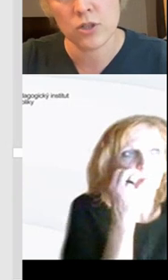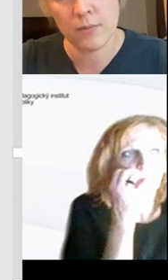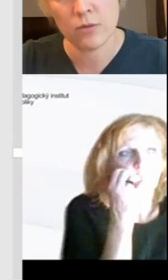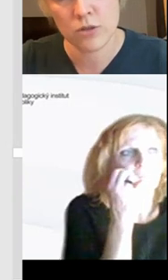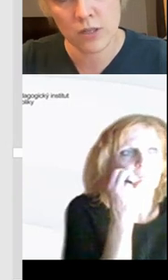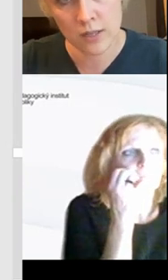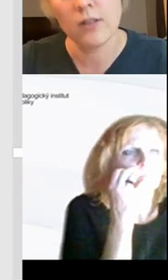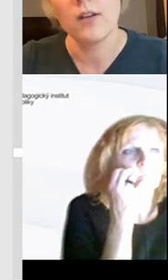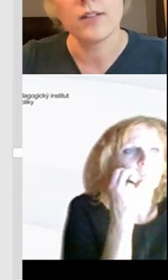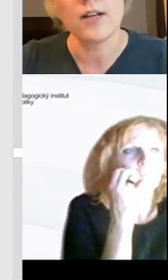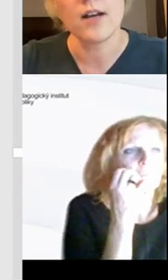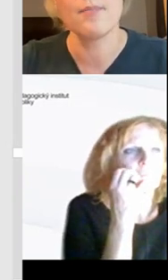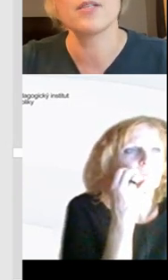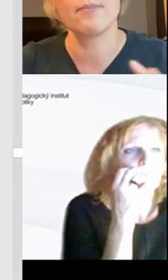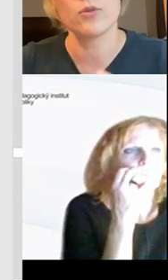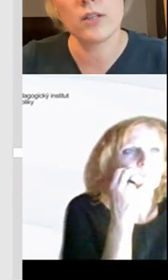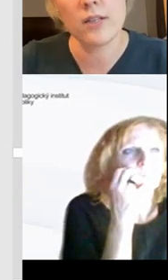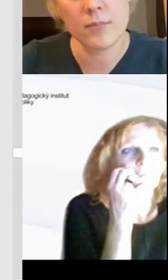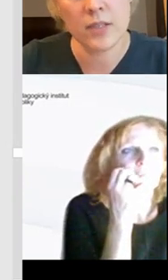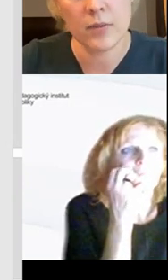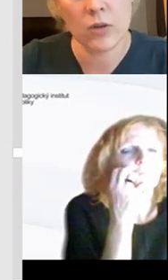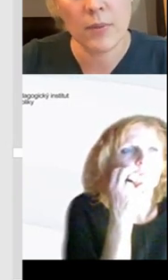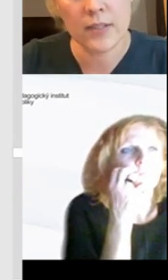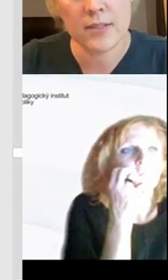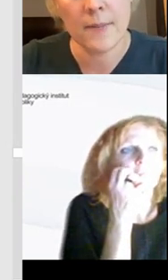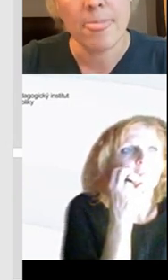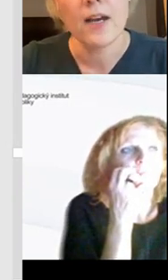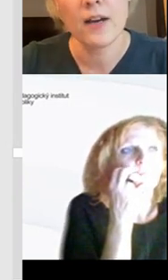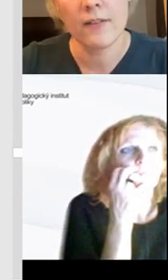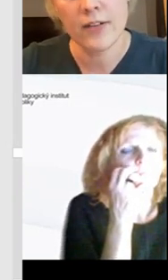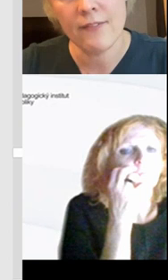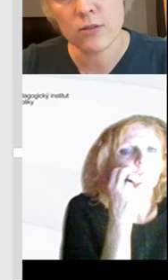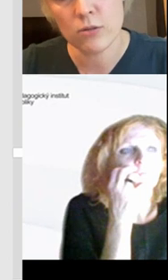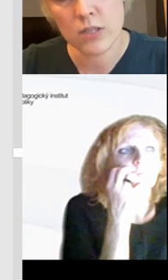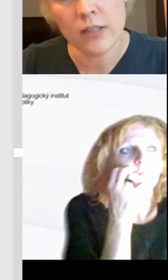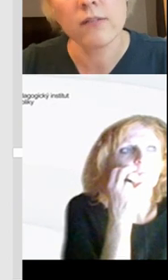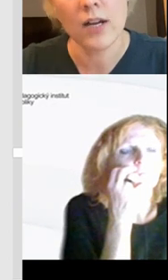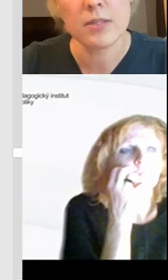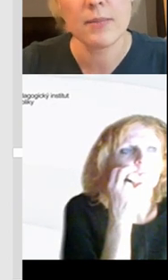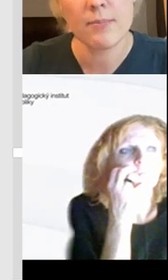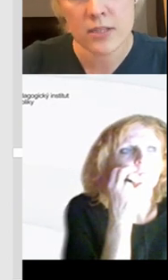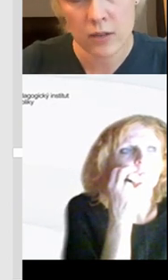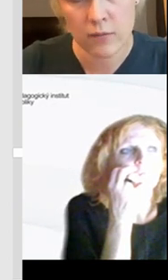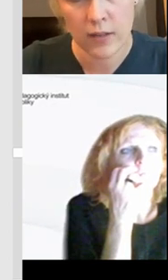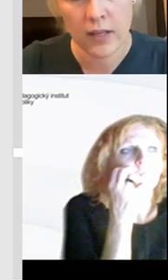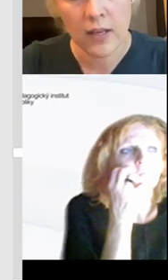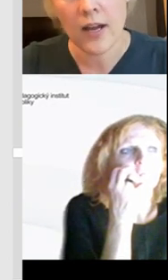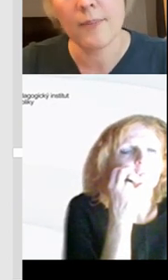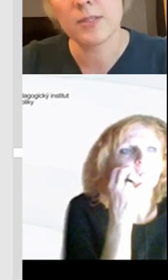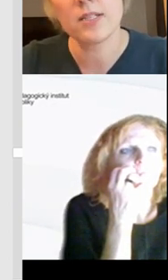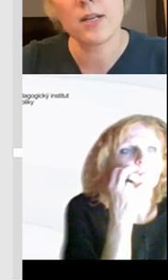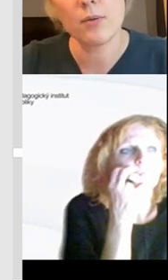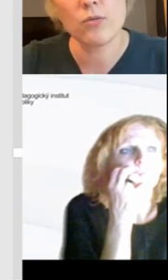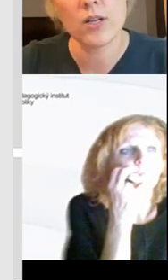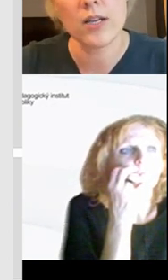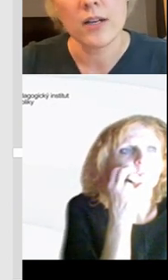napříč těmi ročníky, tak, aby jsme poskytli těm dětem ty kompetence v návaznosti, aby jsme nepřeskakovali